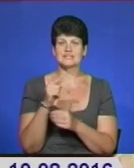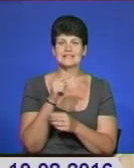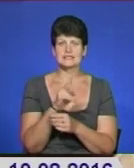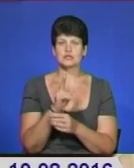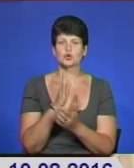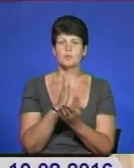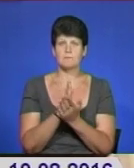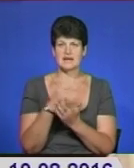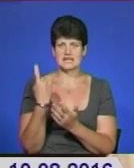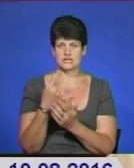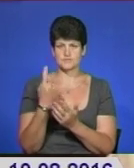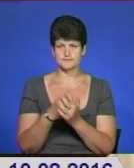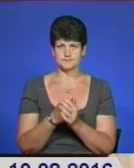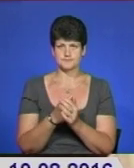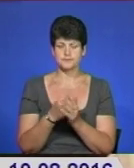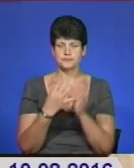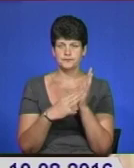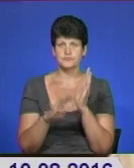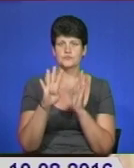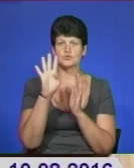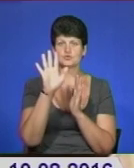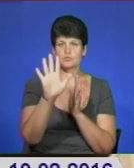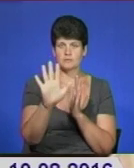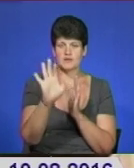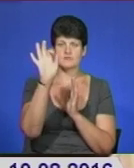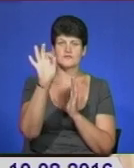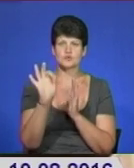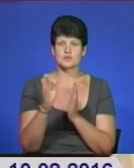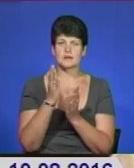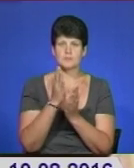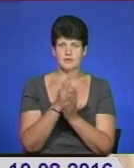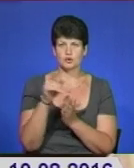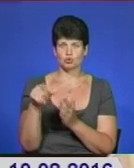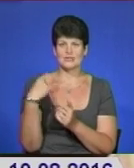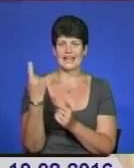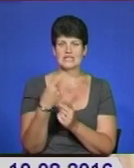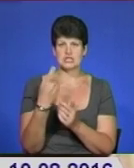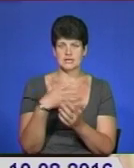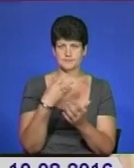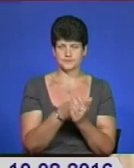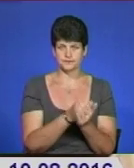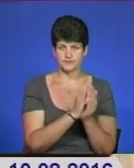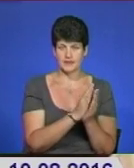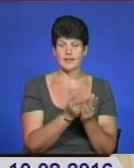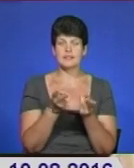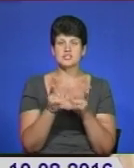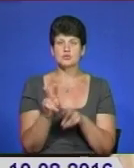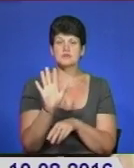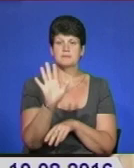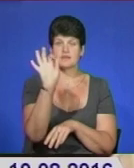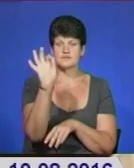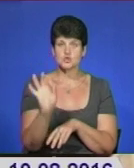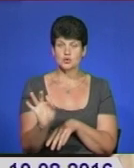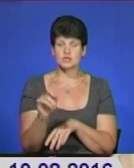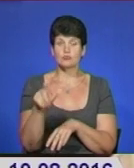має лічильник. 95% має вже індивідуальний лічильник. Лишилося ще 5% абонентів, яких їх немає.